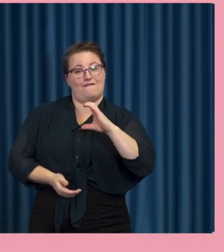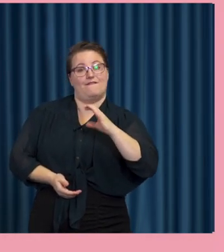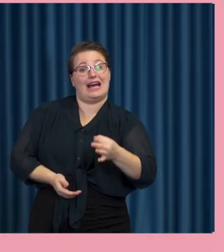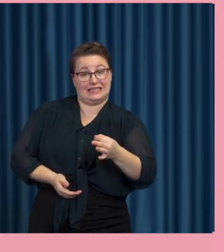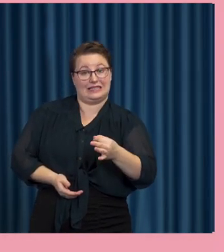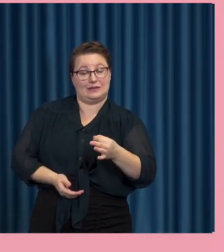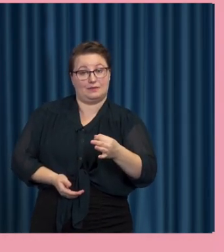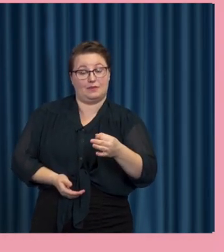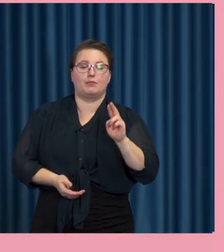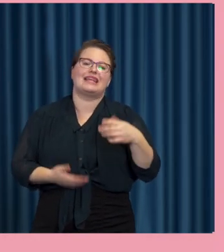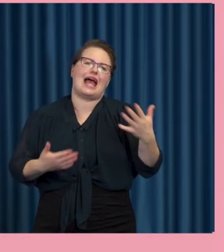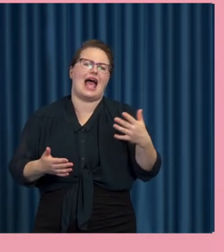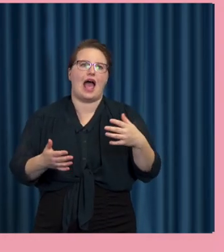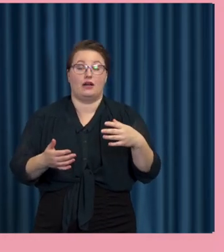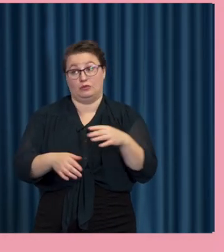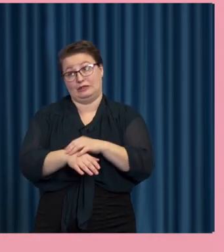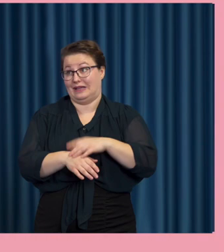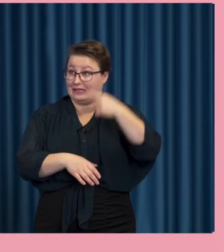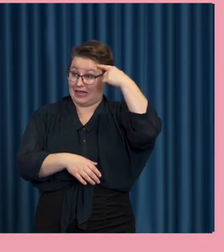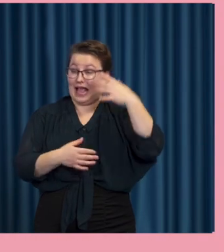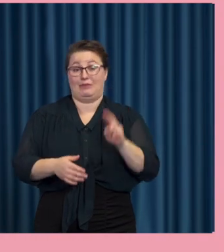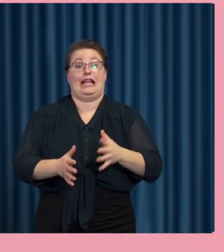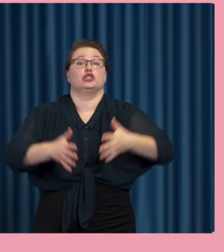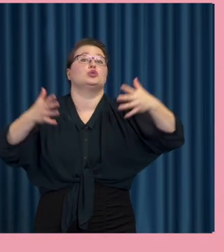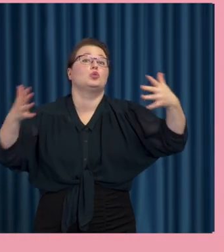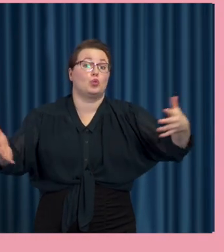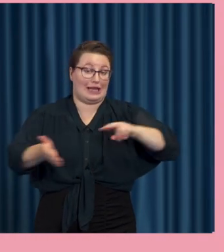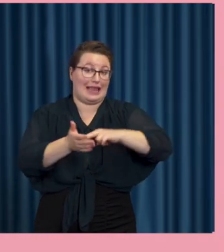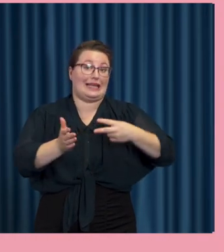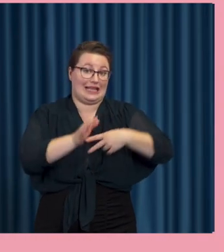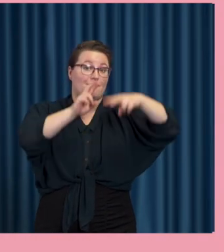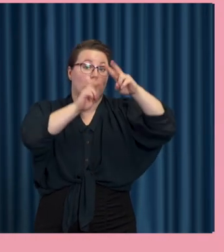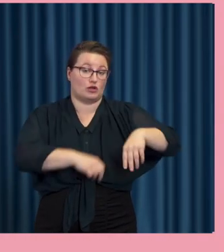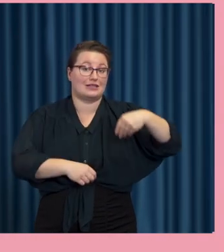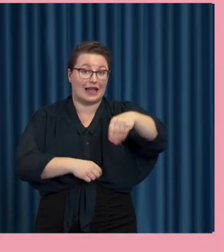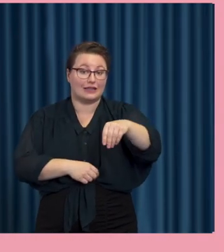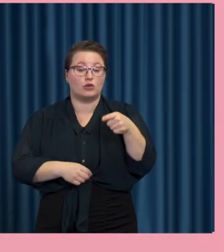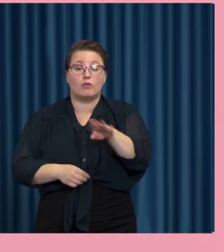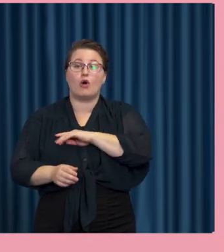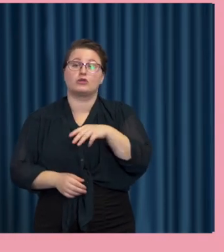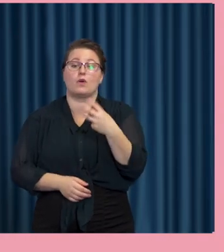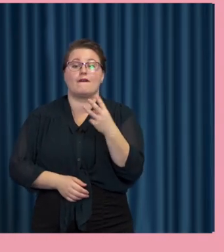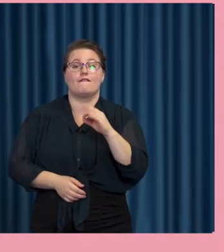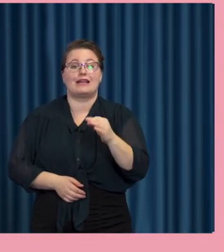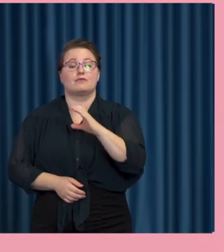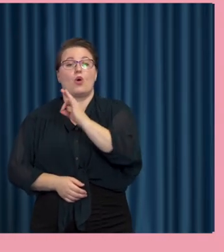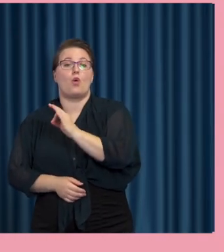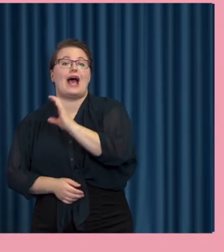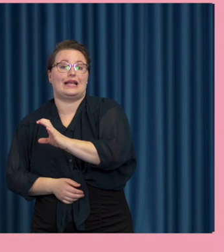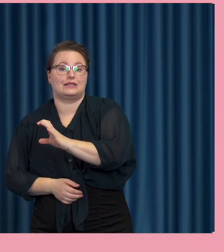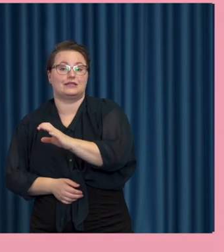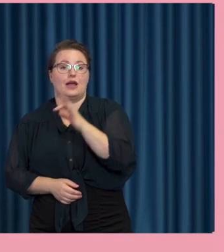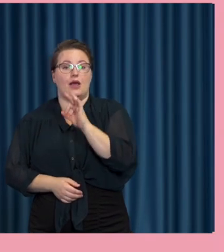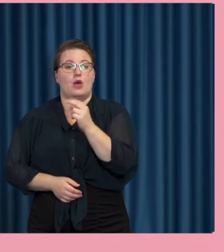svenska mått, väldigt stor teknikforskningssatsning. Har även ett program för VASP-HS, humaniora